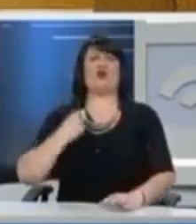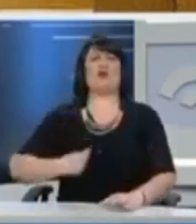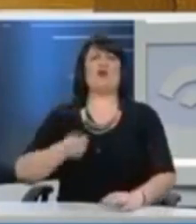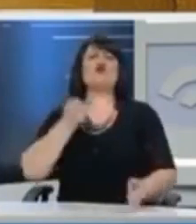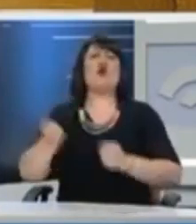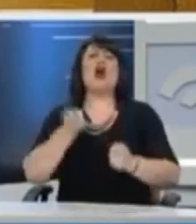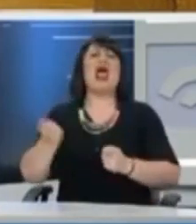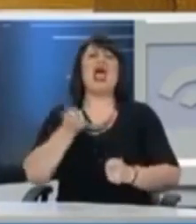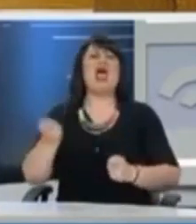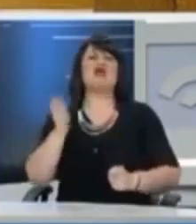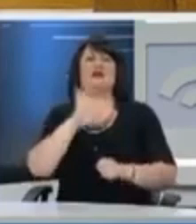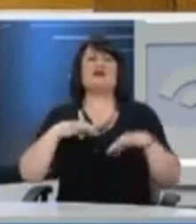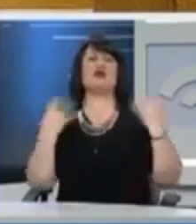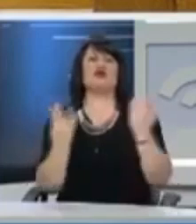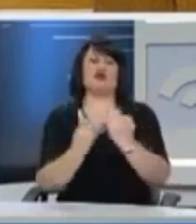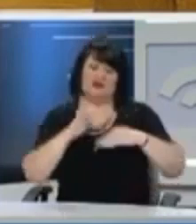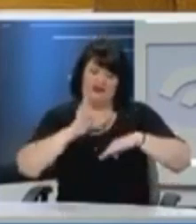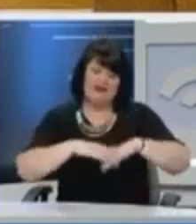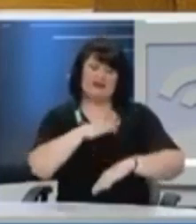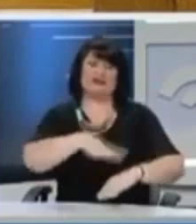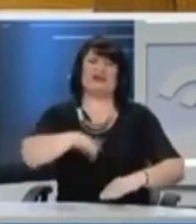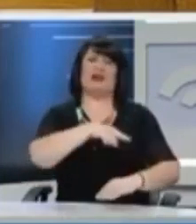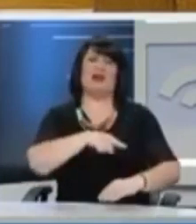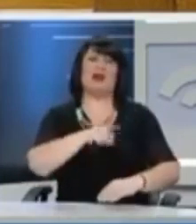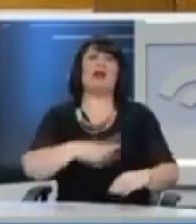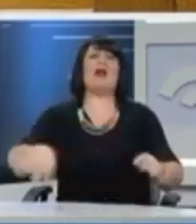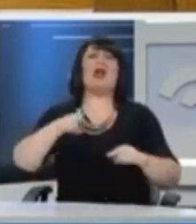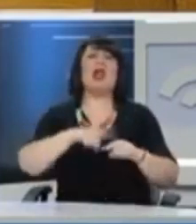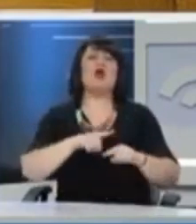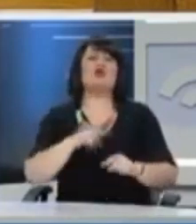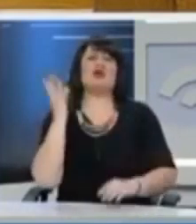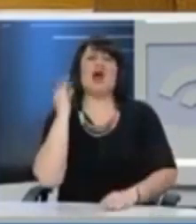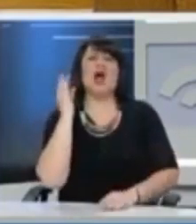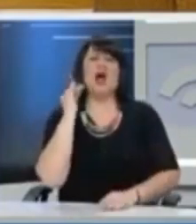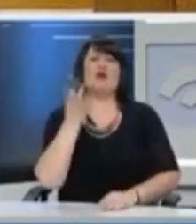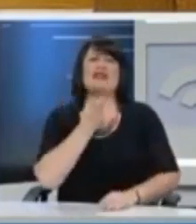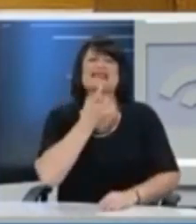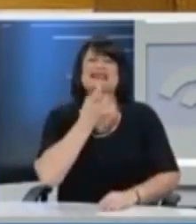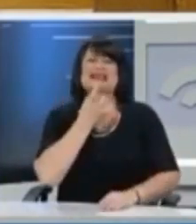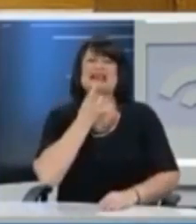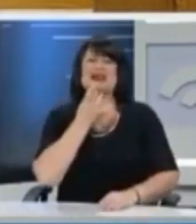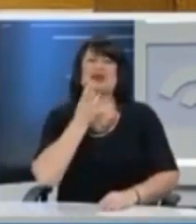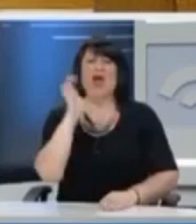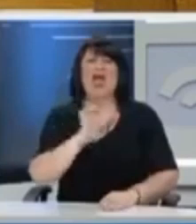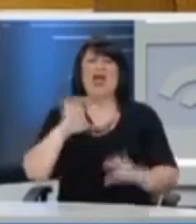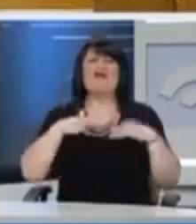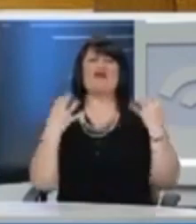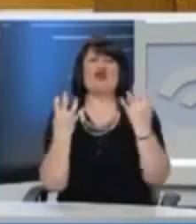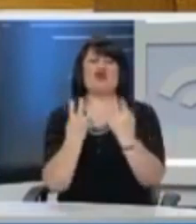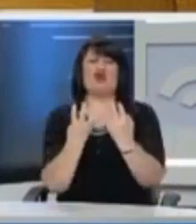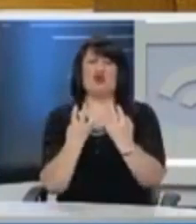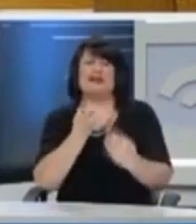δημόσιου χρέους, στην Ευρωζώνη. Και ο ελληνικός λαός άκουγε τα περισκληρού πυρήνα της Ευρωζώνης.